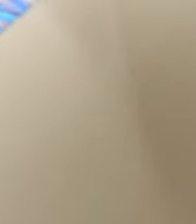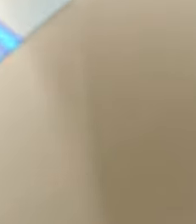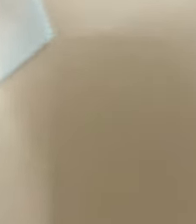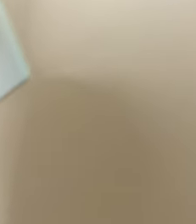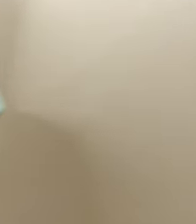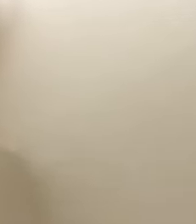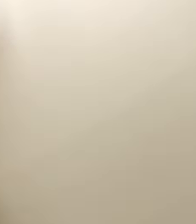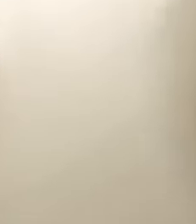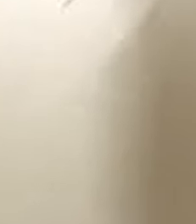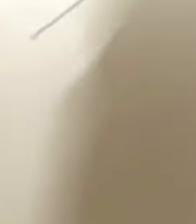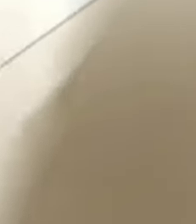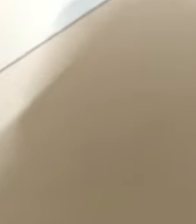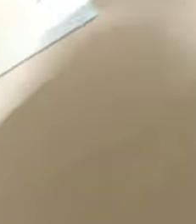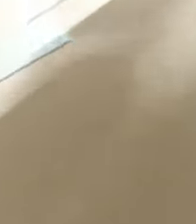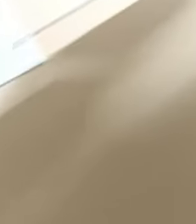Dziękuję za uwagę.